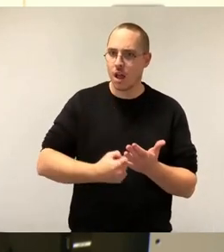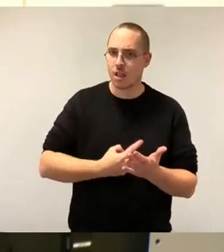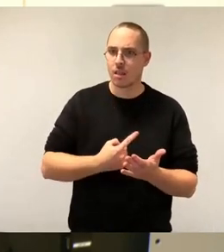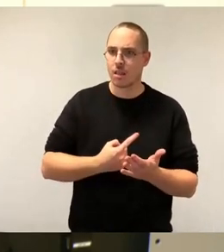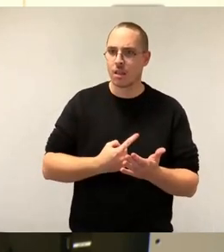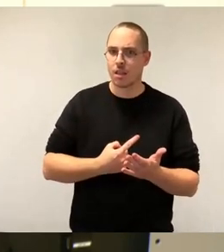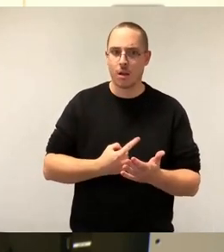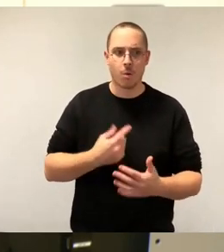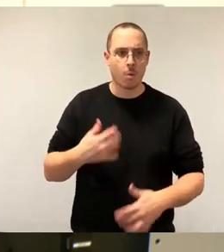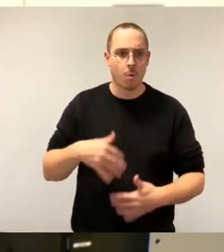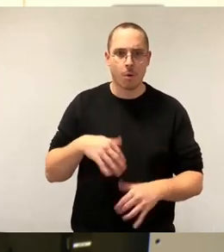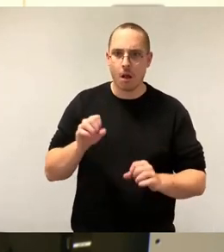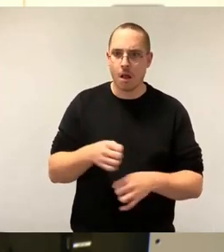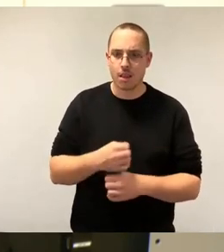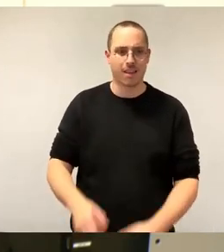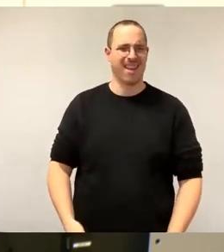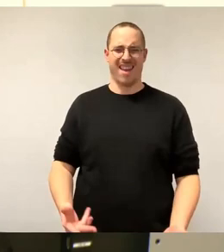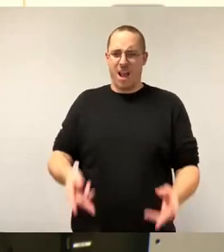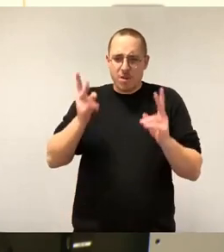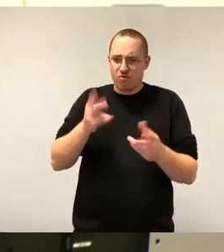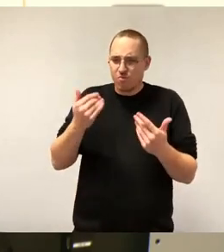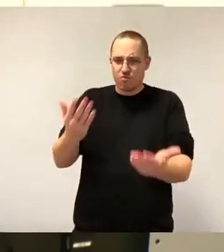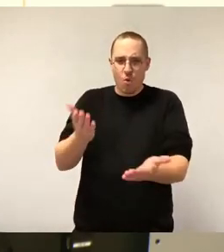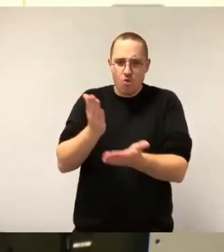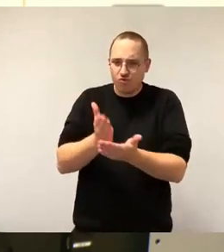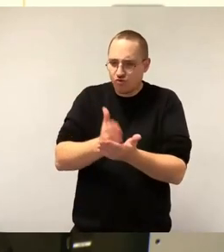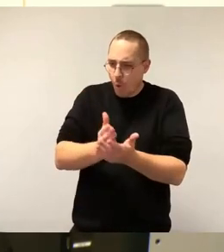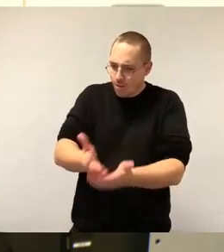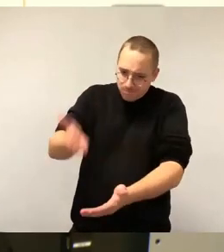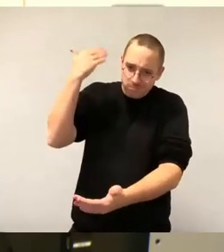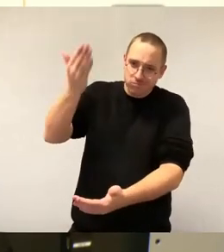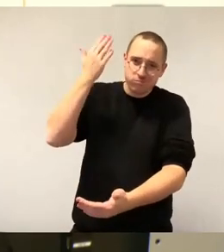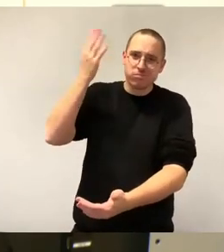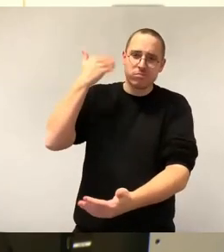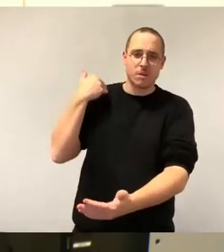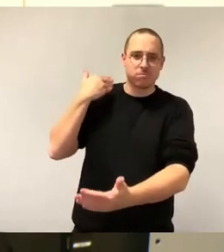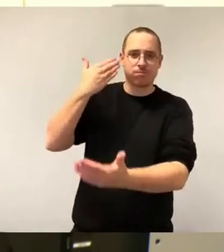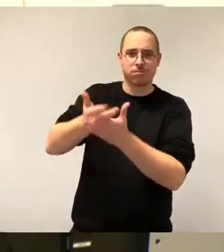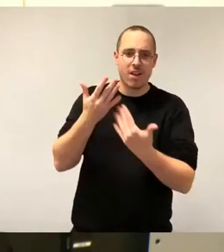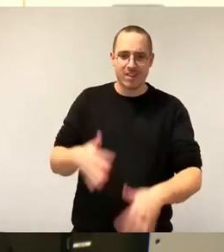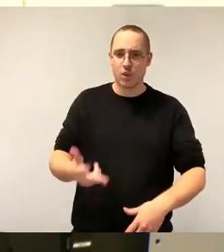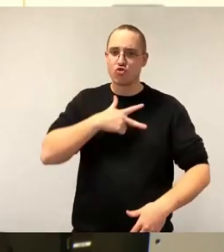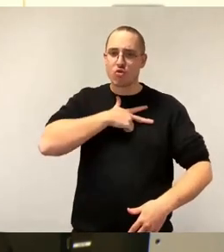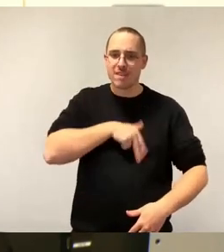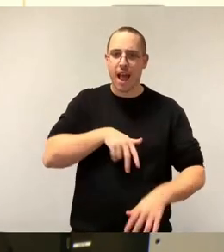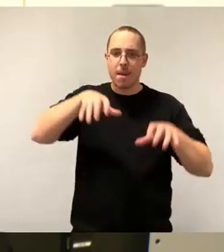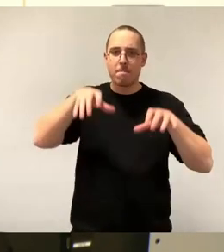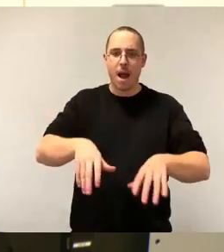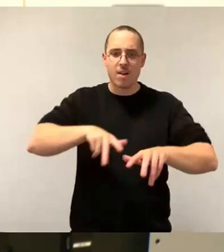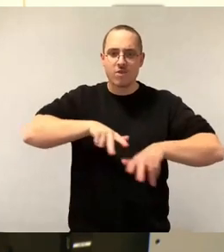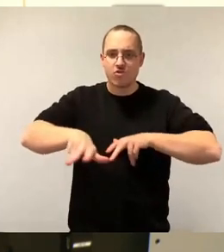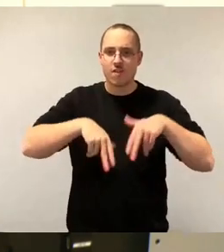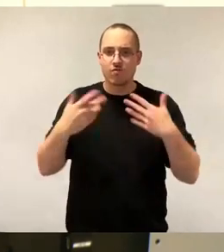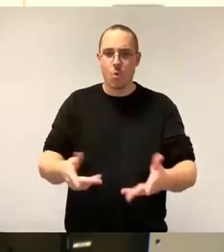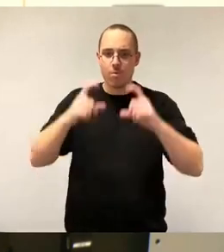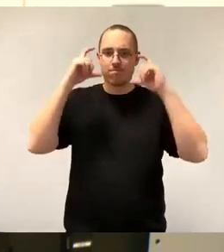gefördert. Natürlich staatlich. Das ist genau das, was man unter sozialer Marktwirtschaft versteht. Anders geht es doch gar nicht. Und Herr Krüger,